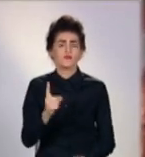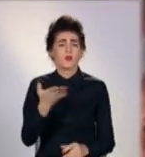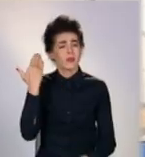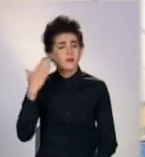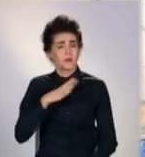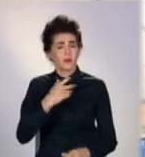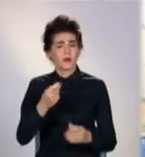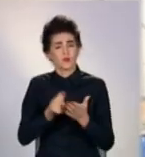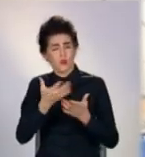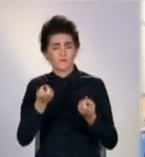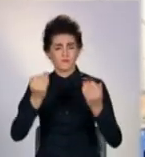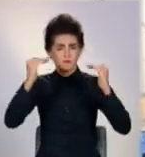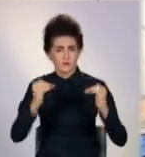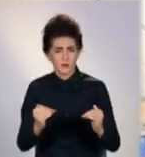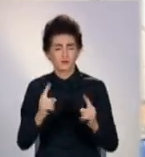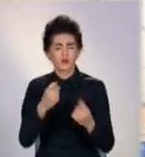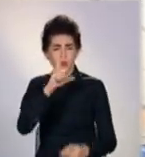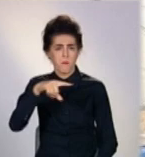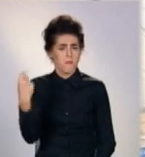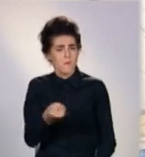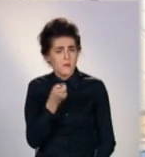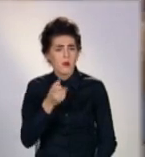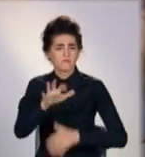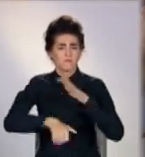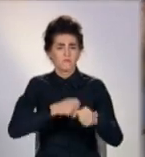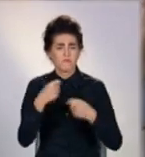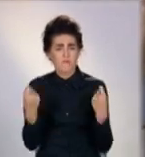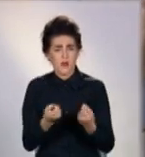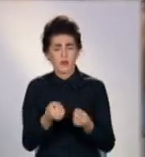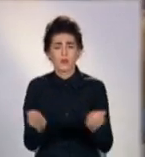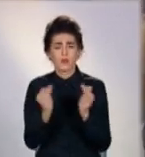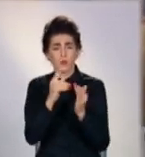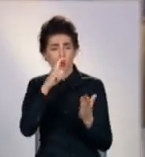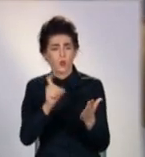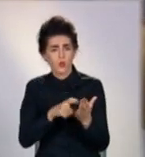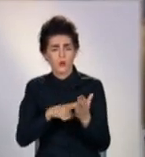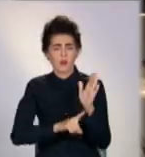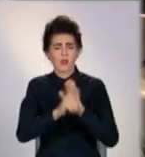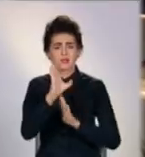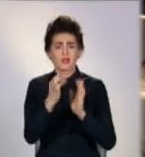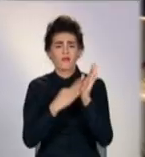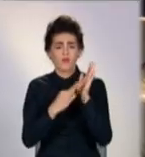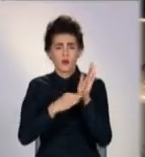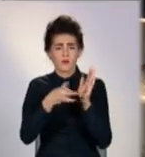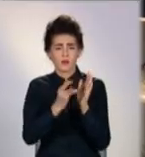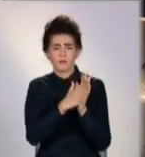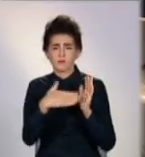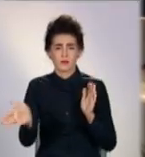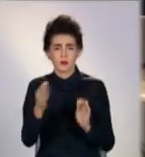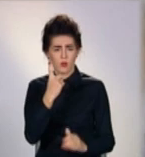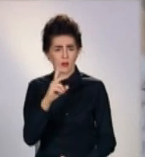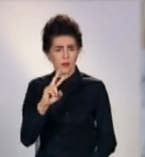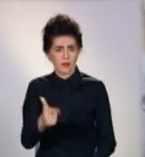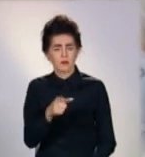реалізації немає. Людей немає на ринку. Дуже мало зароболізнів. Томашня курятина від 80 гривень за кіло. Пані Вікторія